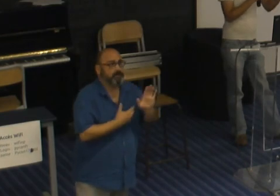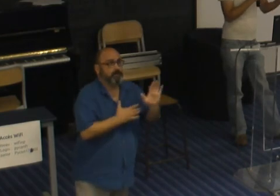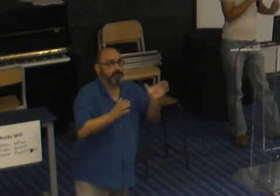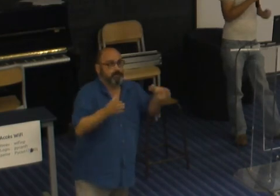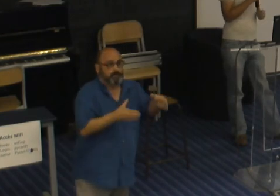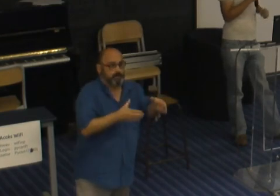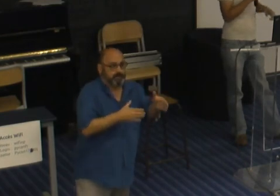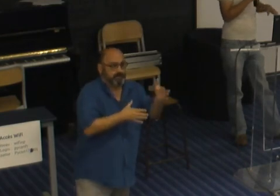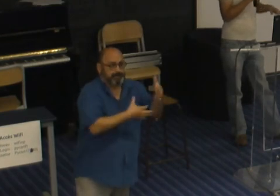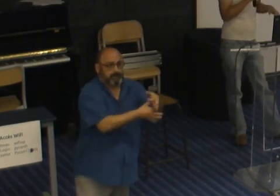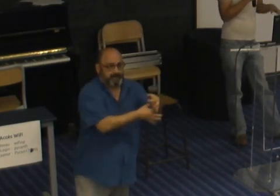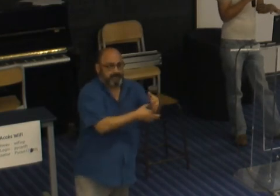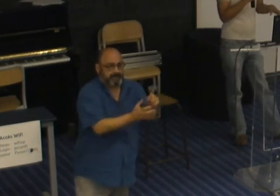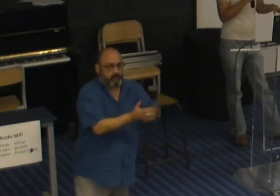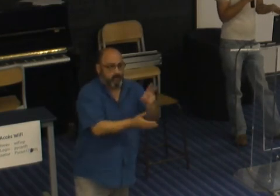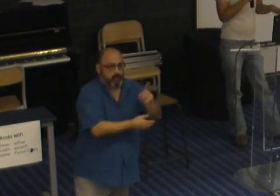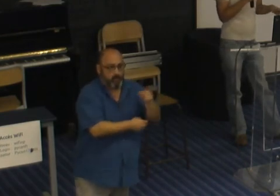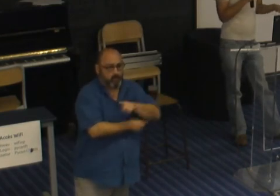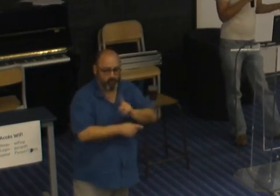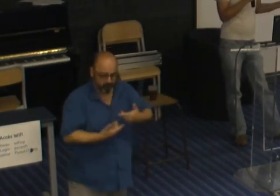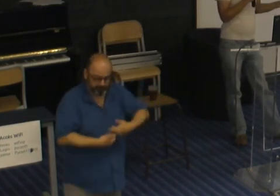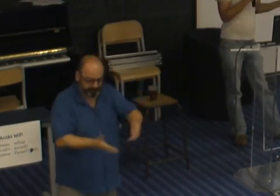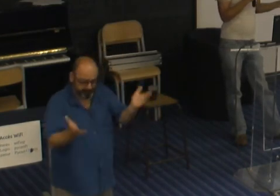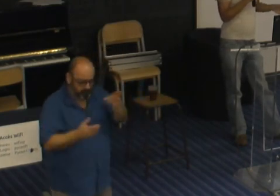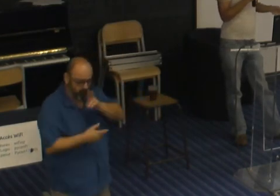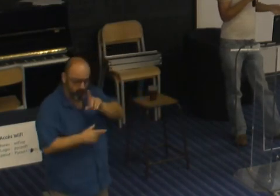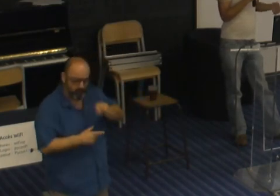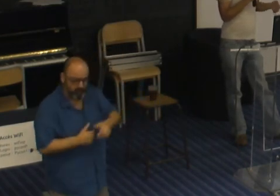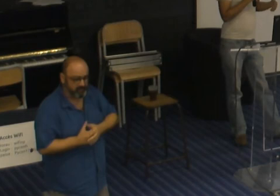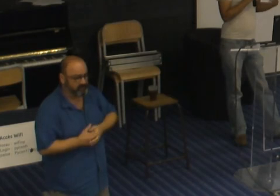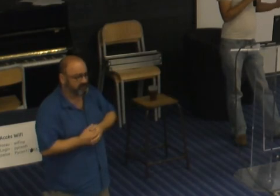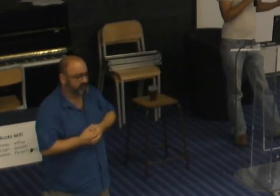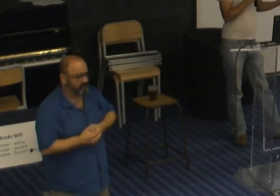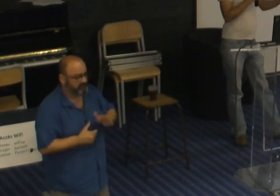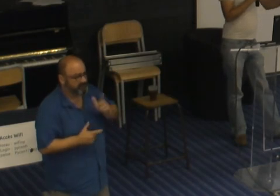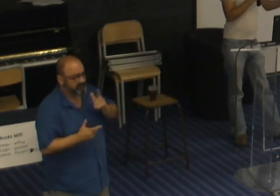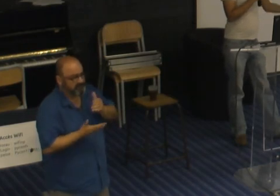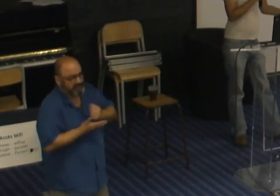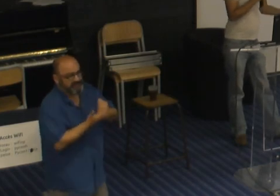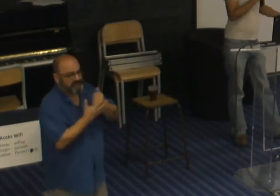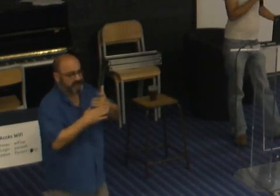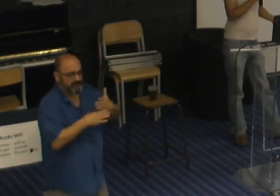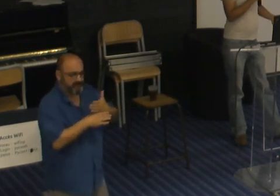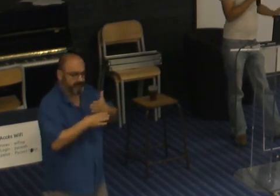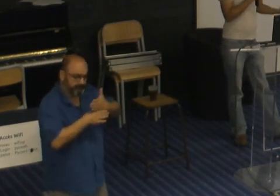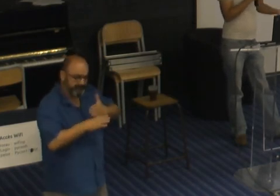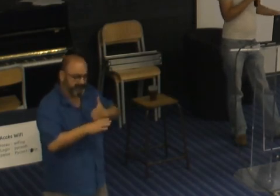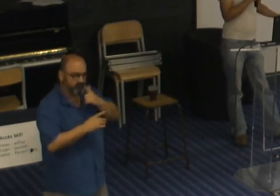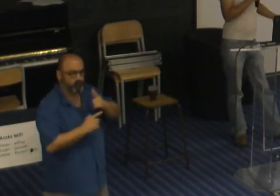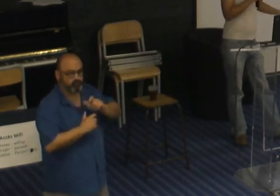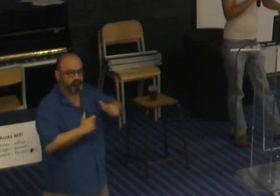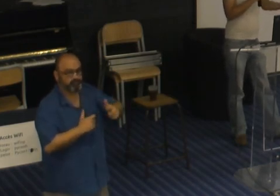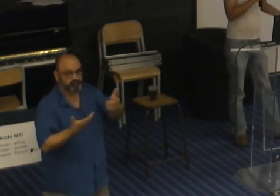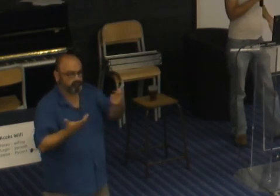petite minorité de personnes comme vous pourrez le croire et ça aide un peu ça aide aussi à se préparer à dire